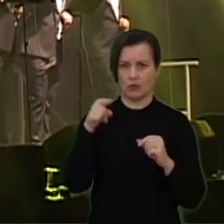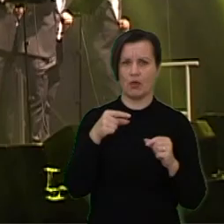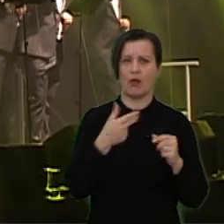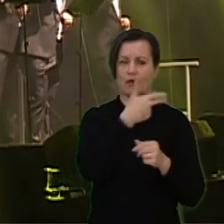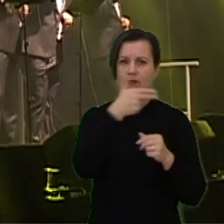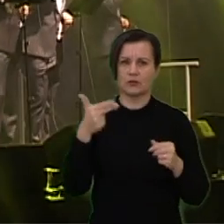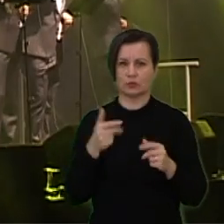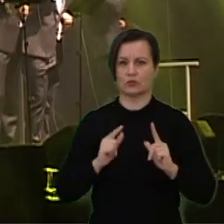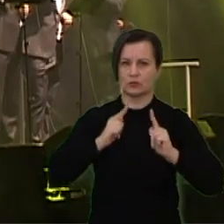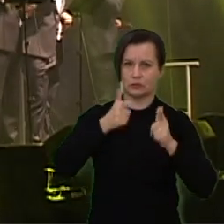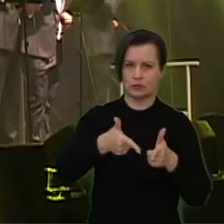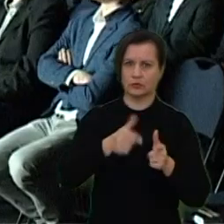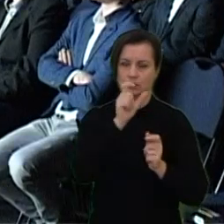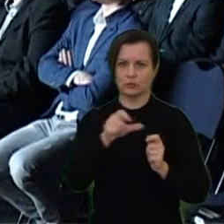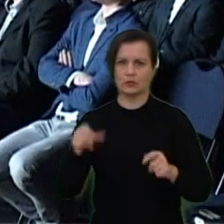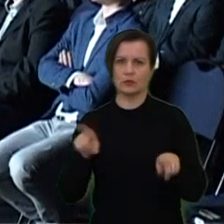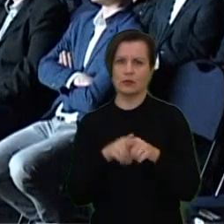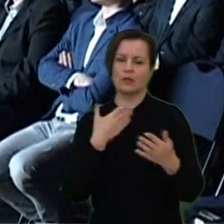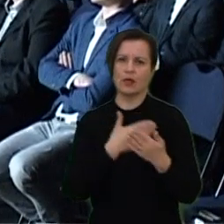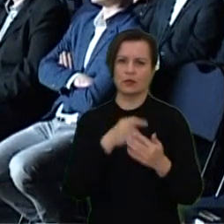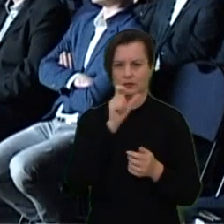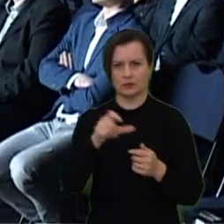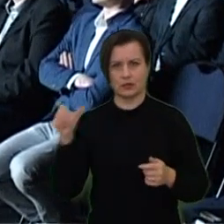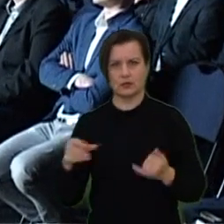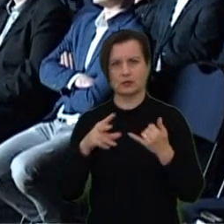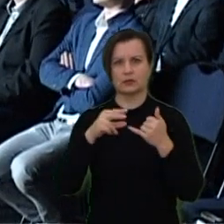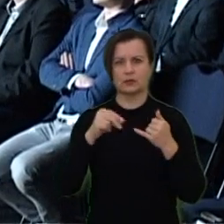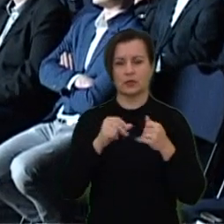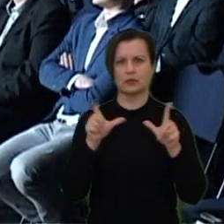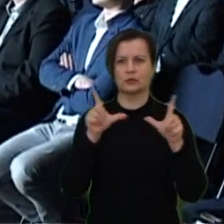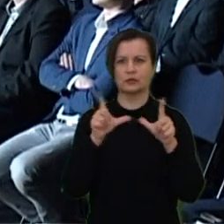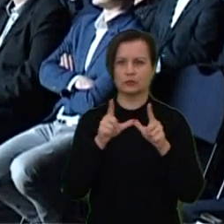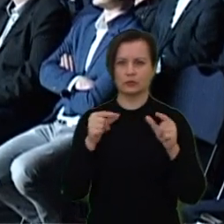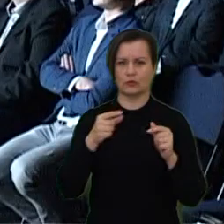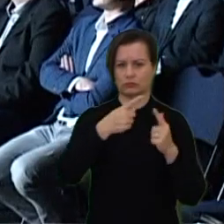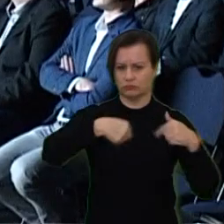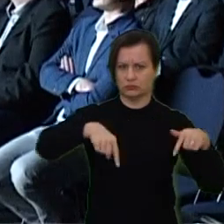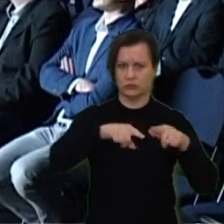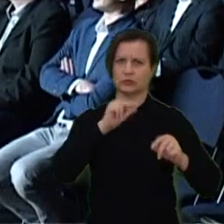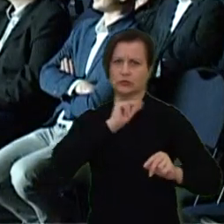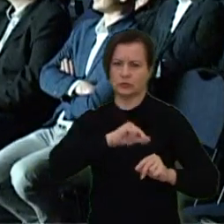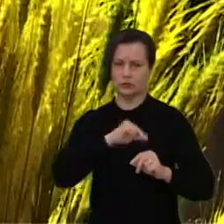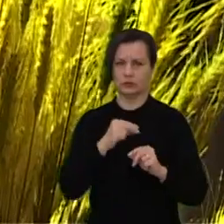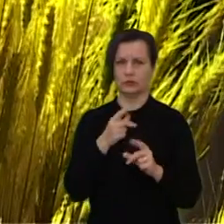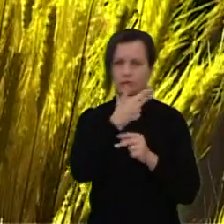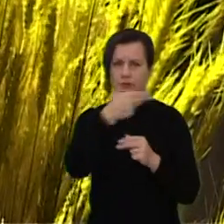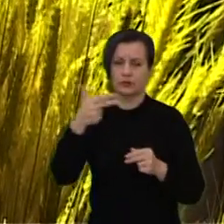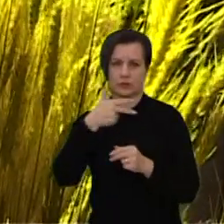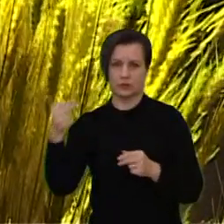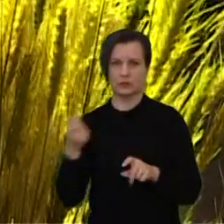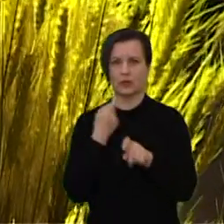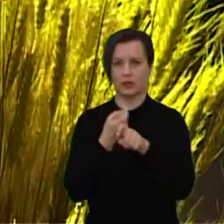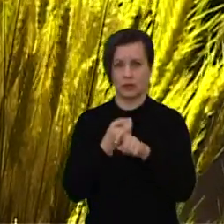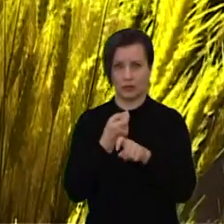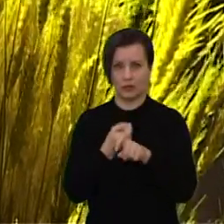steigiai, bei aktyviausiai nariai, bet ir rajono vadovai, žemės ūkios rytie dirbančios įmonės, bei svečiai iš kitų rajonų. Kėdainių